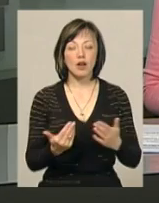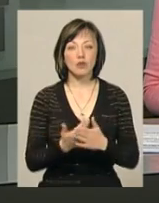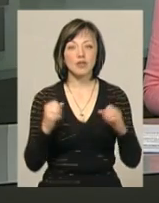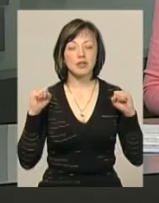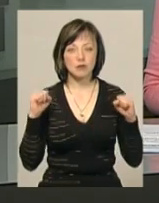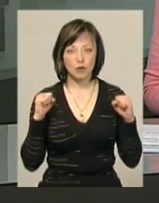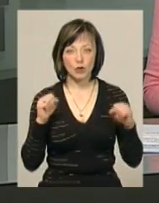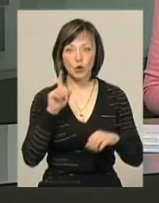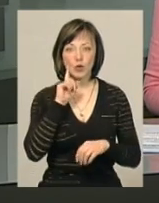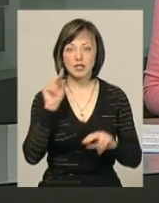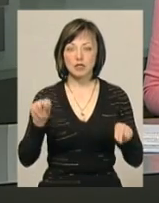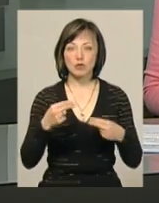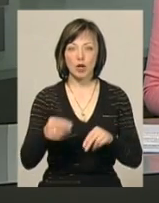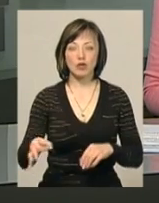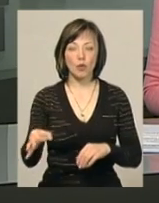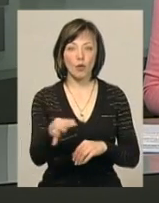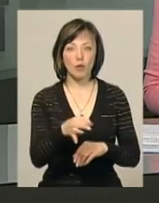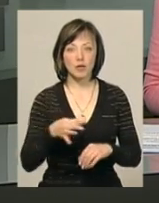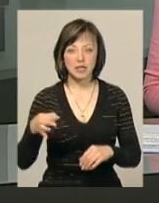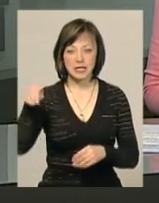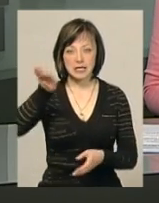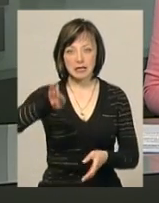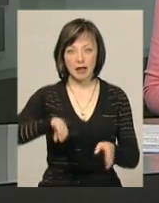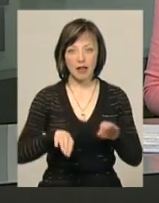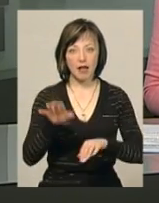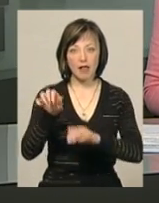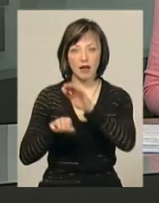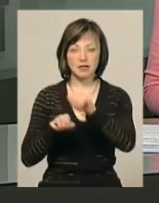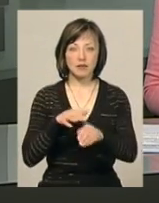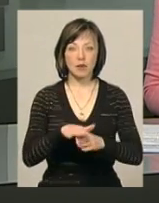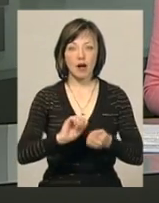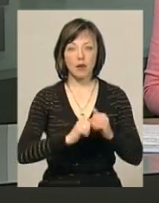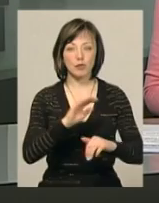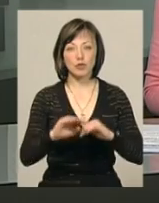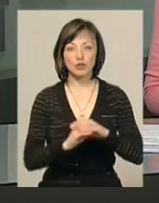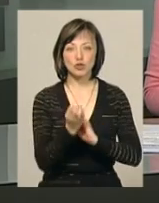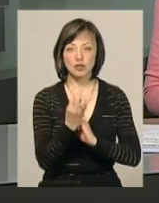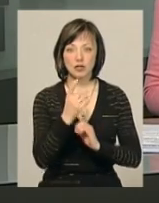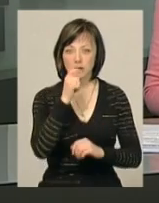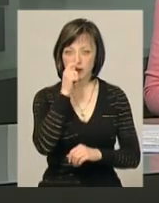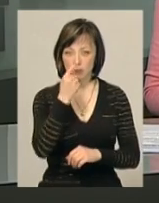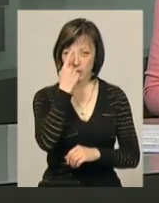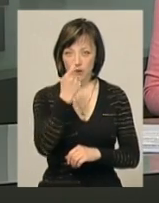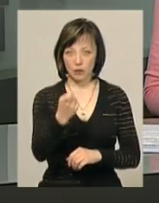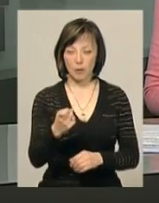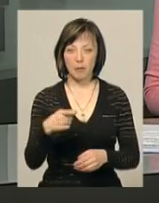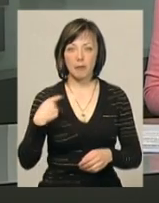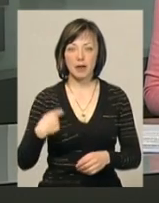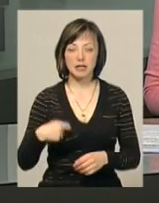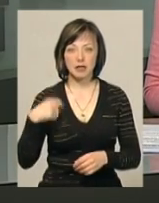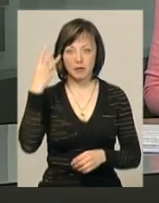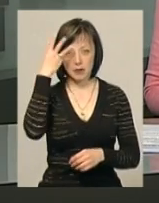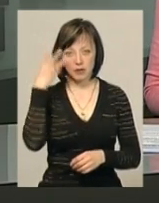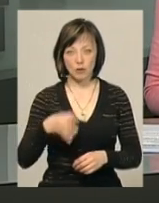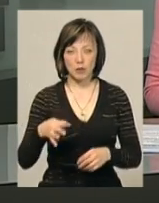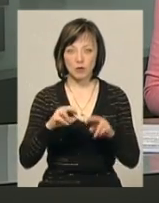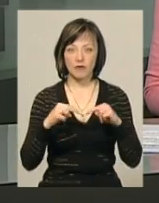спорту. Юнацький чемпіонат області зі скелелазіння відбудеться в Кам'янці-Подільському 14 квітня. Про це повідомила президент Хмельницької